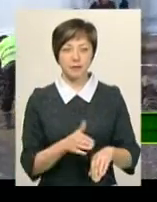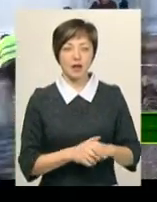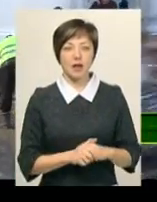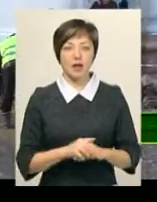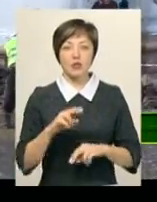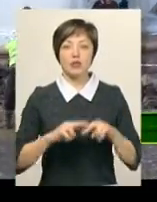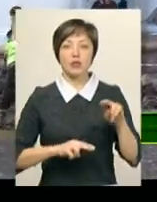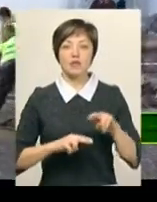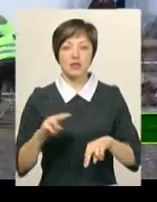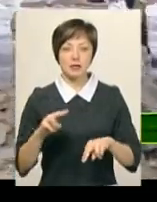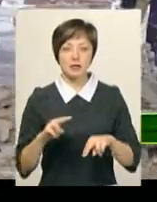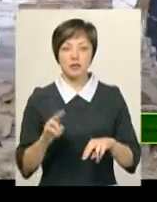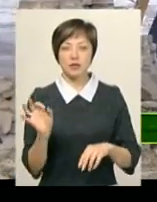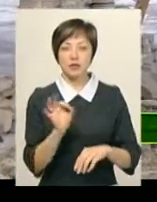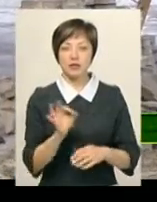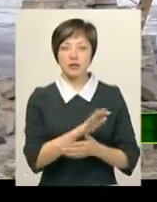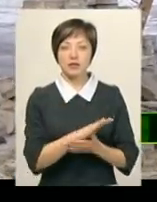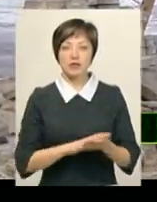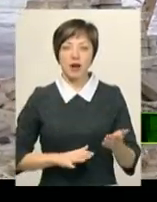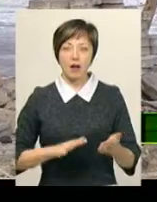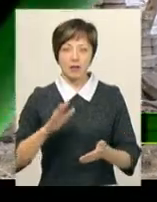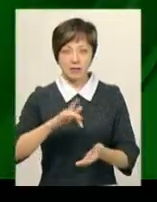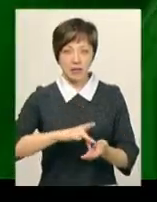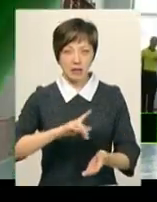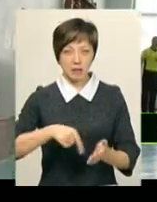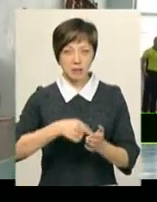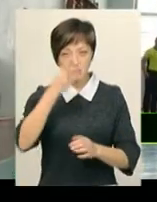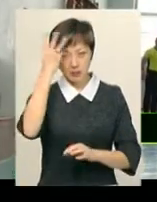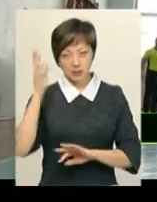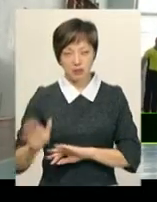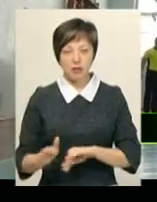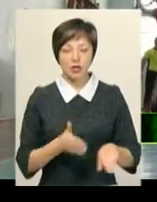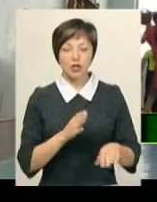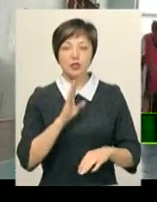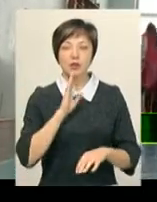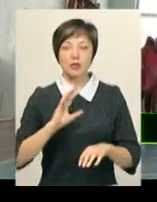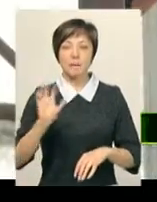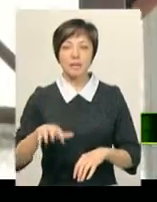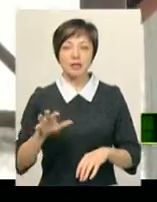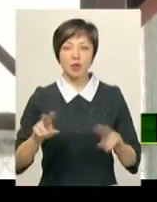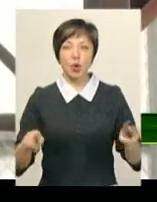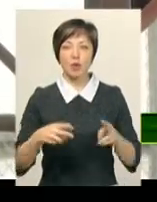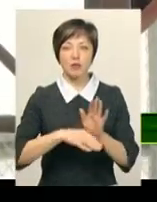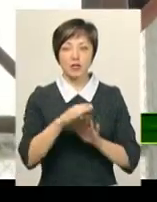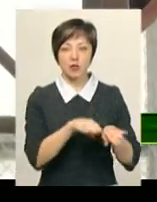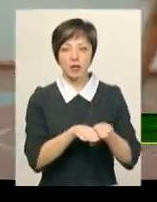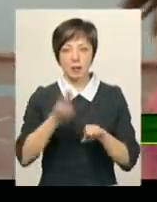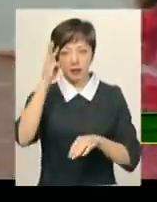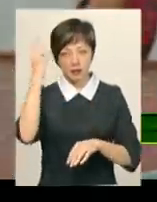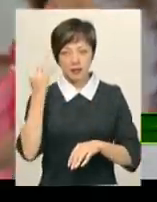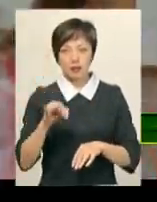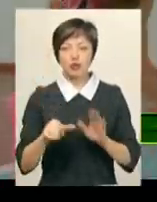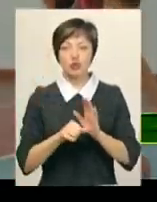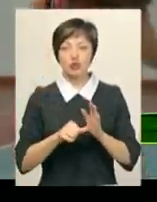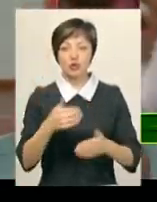Будівництво модульної вбиральні триває у середмісті обласного центру. Жіночий баскетбольний клуб вищої ліги Хмельницький у шостому турі